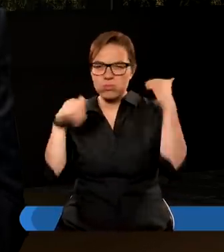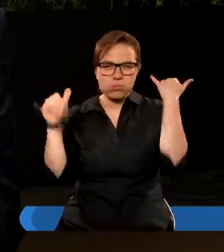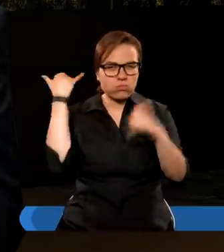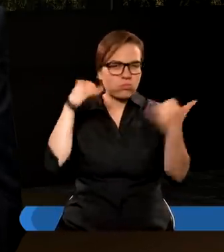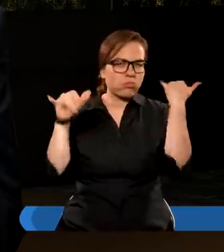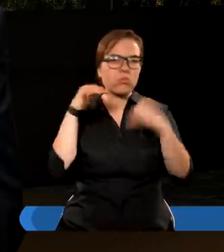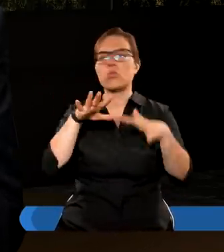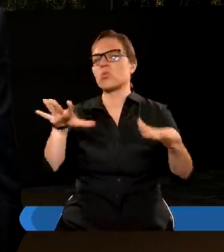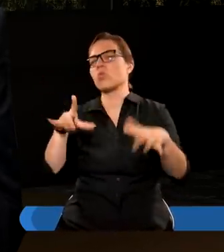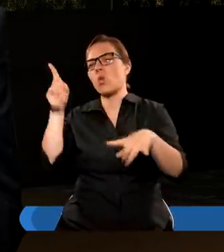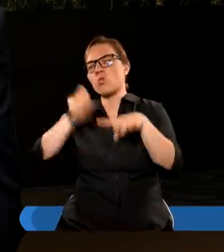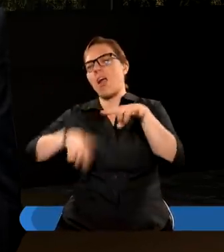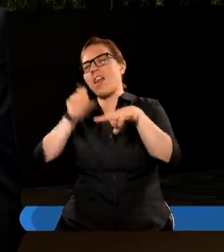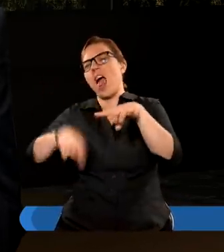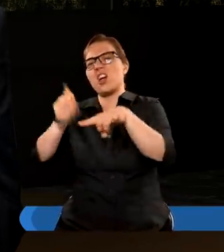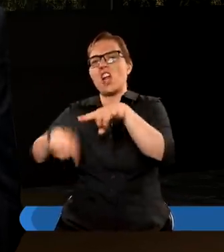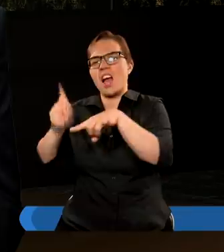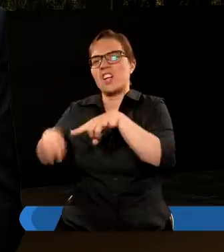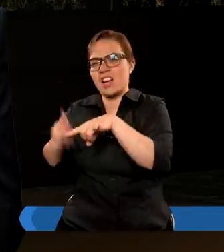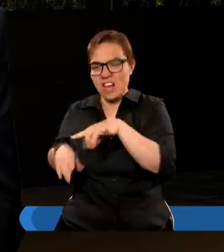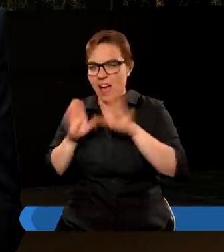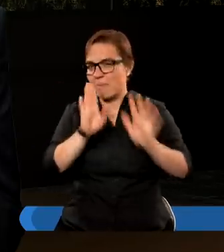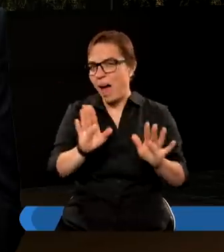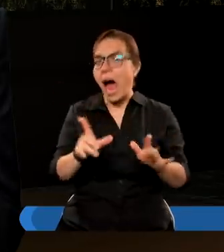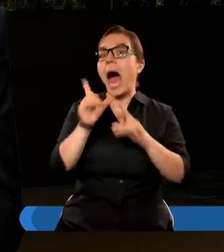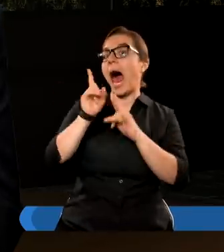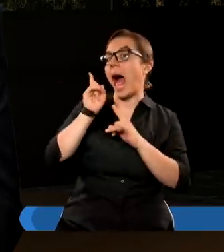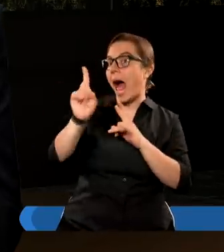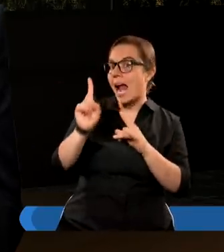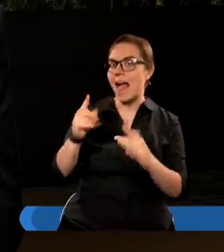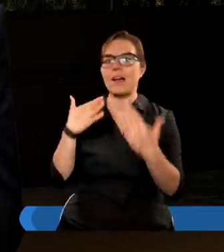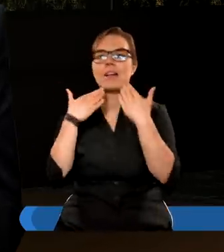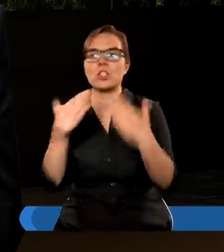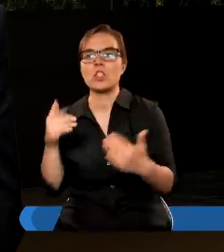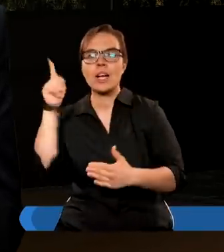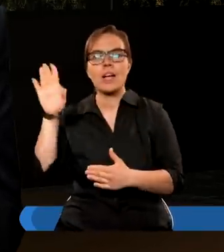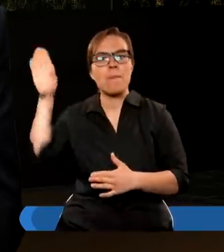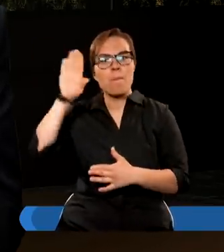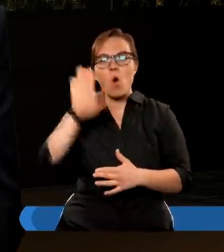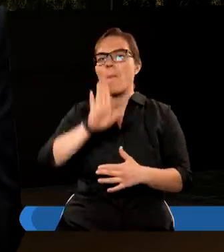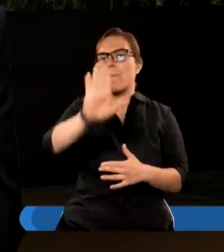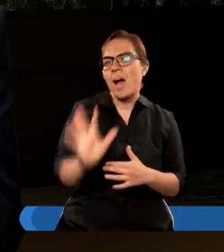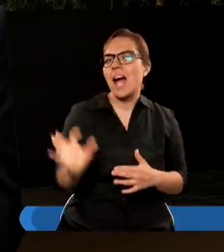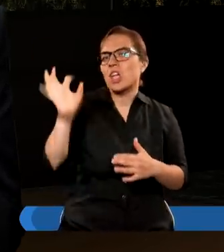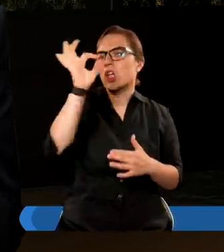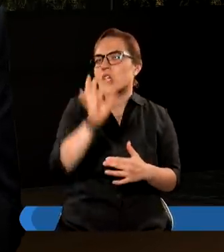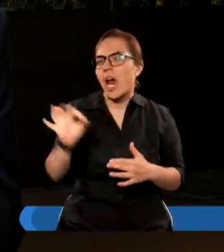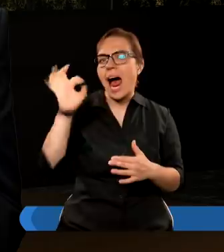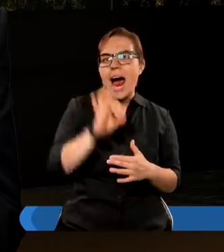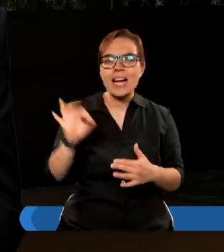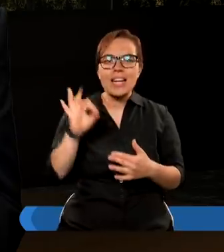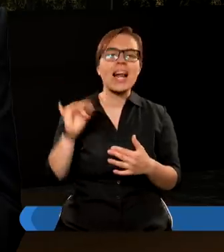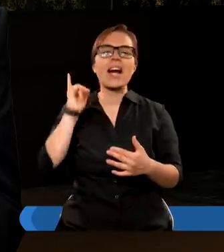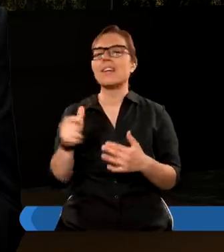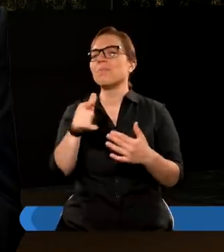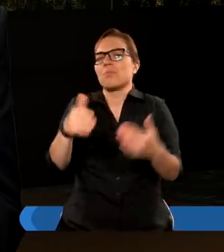czegoś złego, co trzeba się pozbyć, to jednak masz szansę. I ta szansa wynika